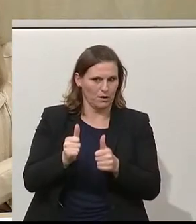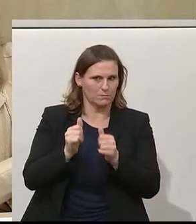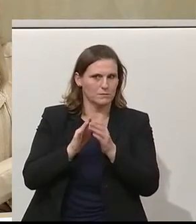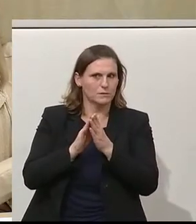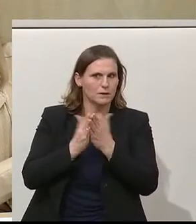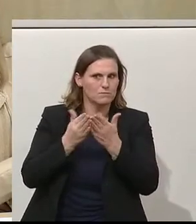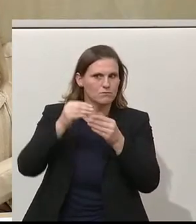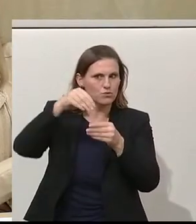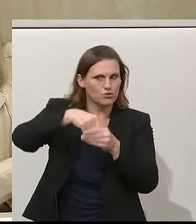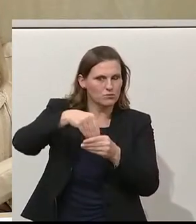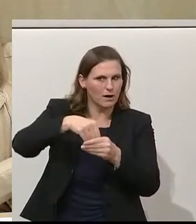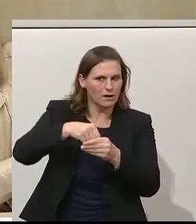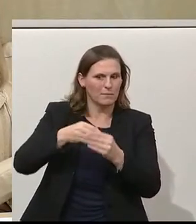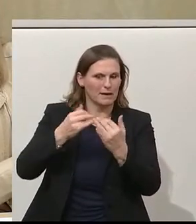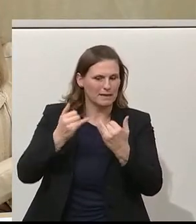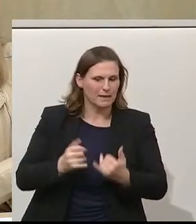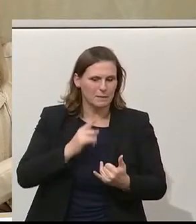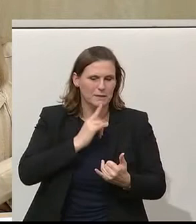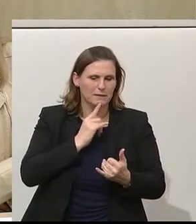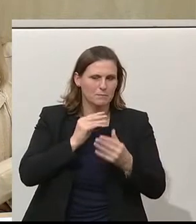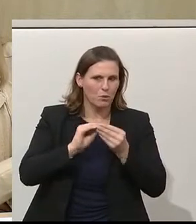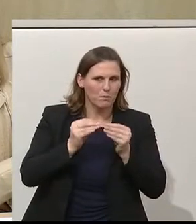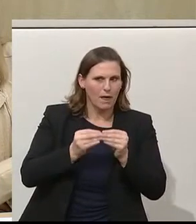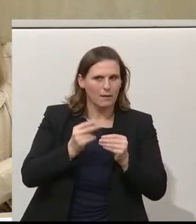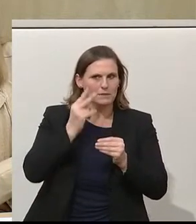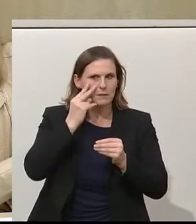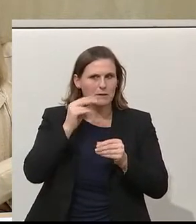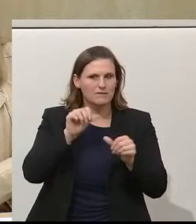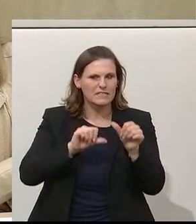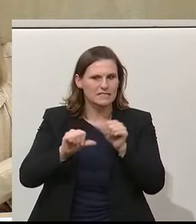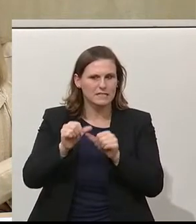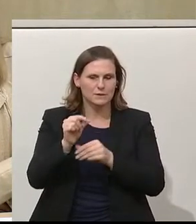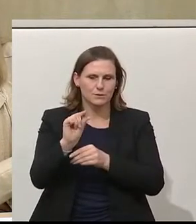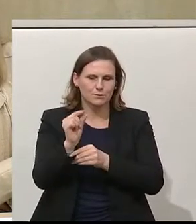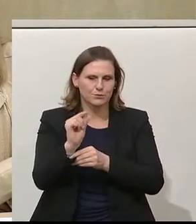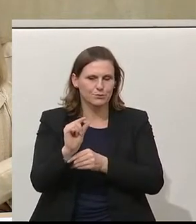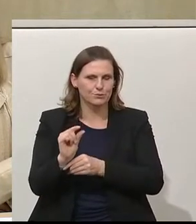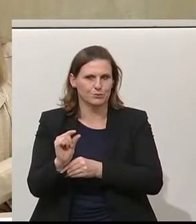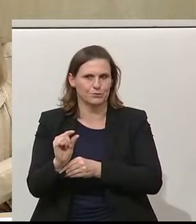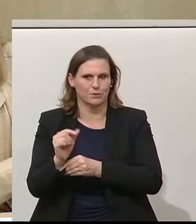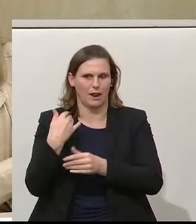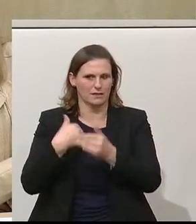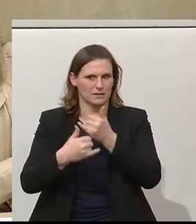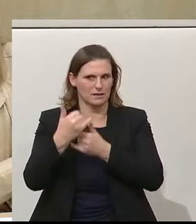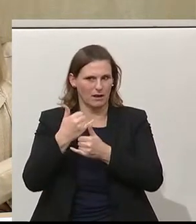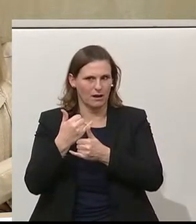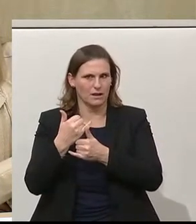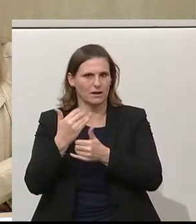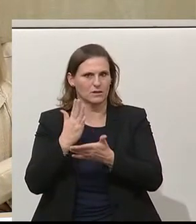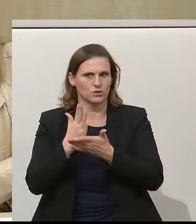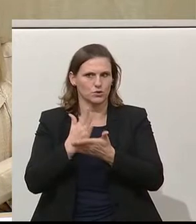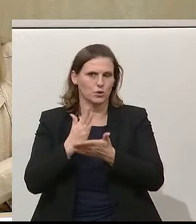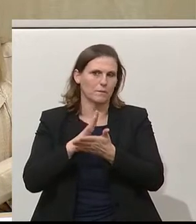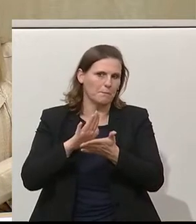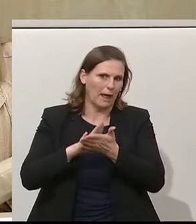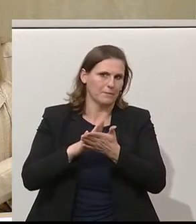gewisses Problem darstellt, denn wir wissen, dass durch die Niedrigzinspolitik der Europäischen Zentralbank in den letzten Jahren, die sich voraussichtlich